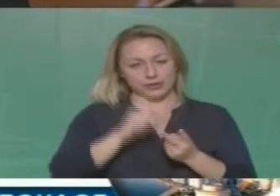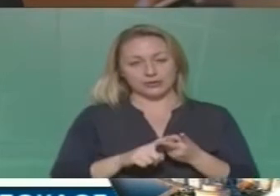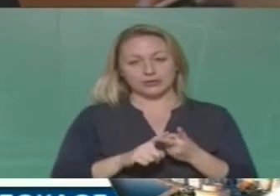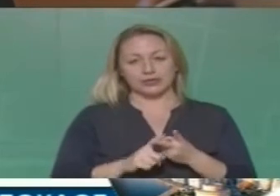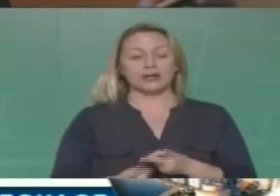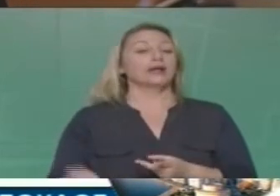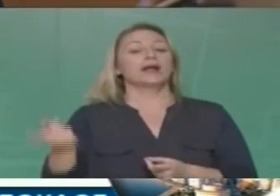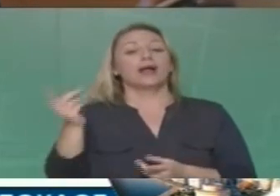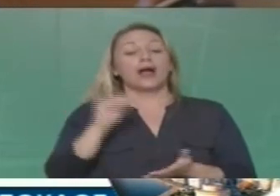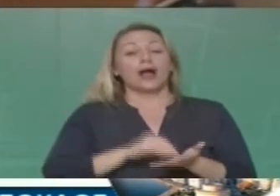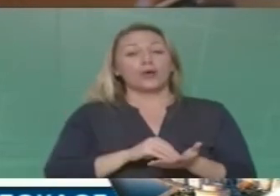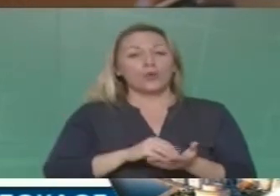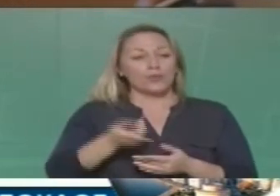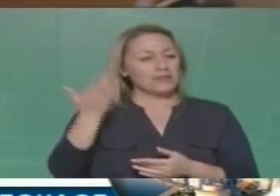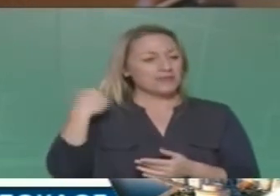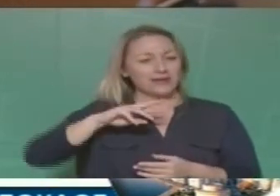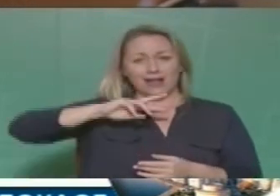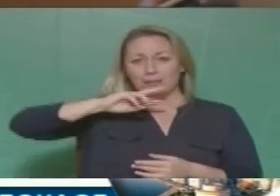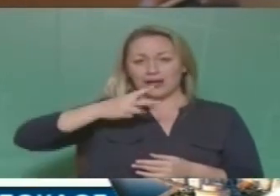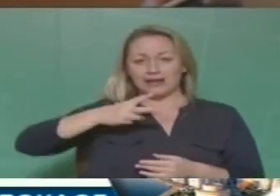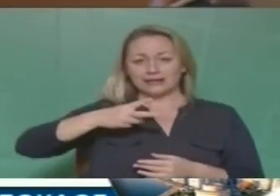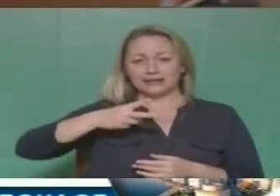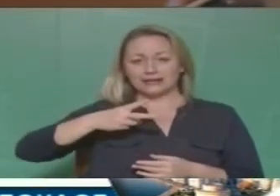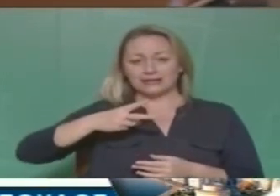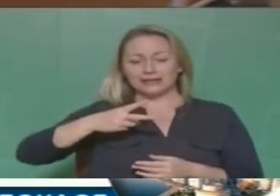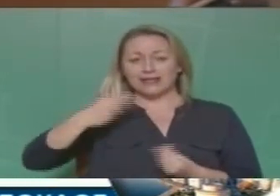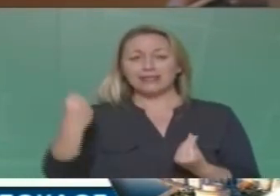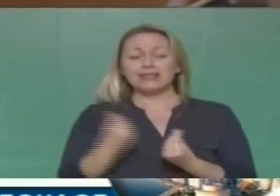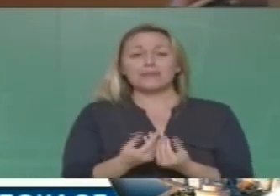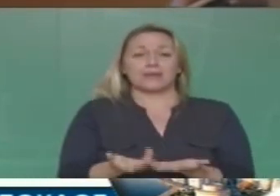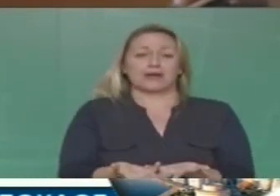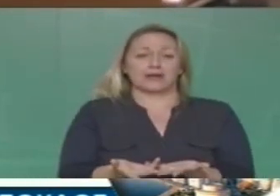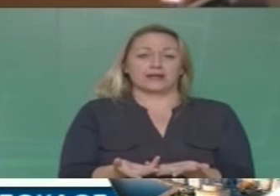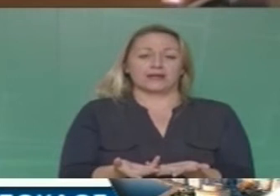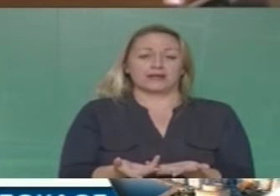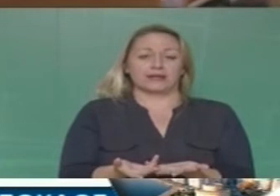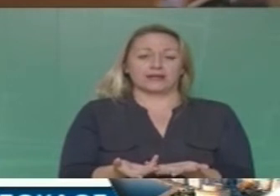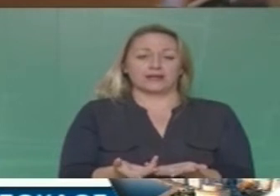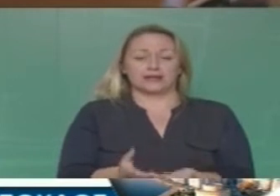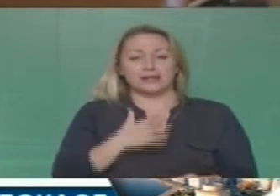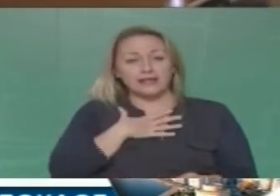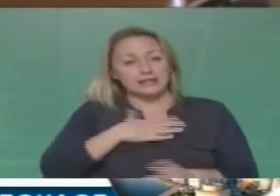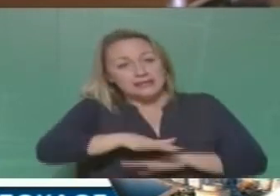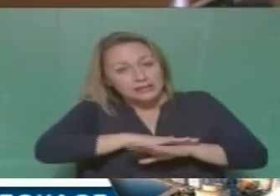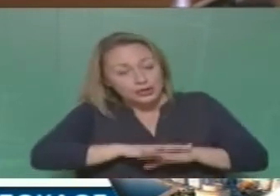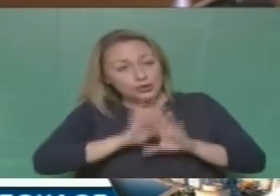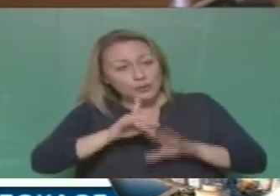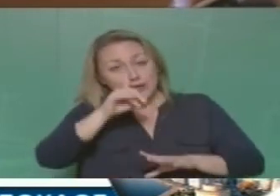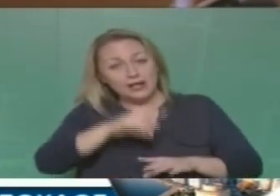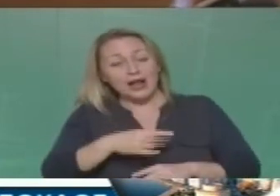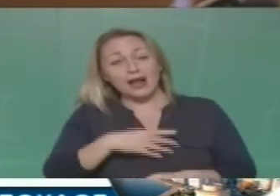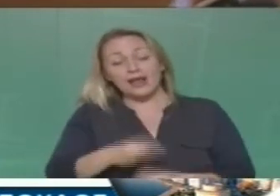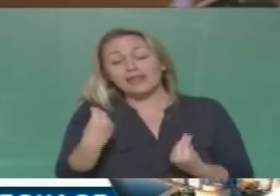Η απάντηση που δώσατε δεν αξίζει σε αυτή η περίπτωση. Επιτρέψτε μου την έκφαση. Μπορεί να είναι βαριά. Είναι